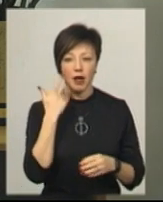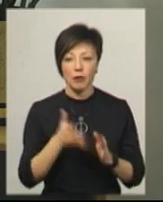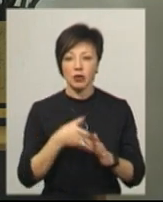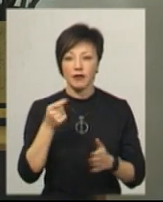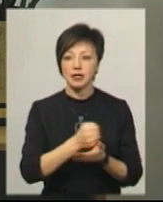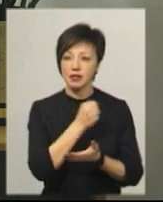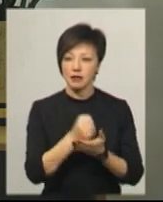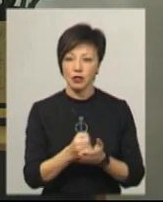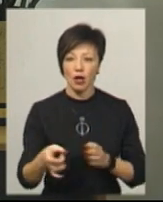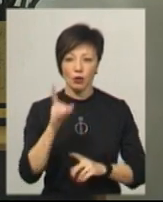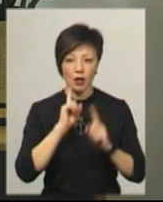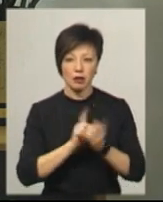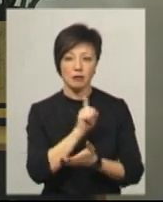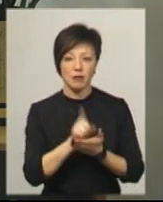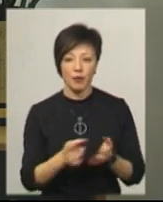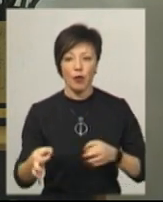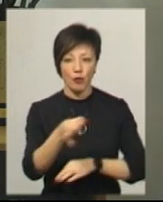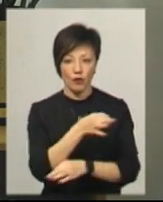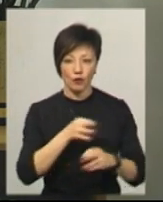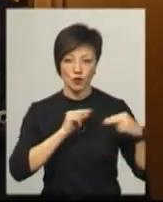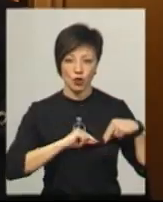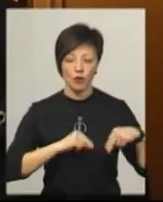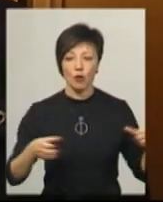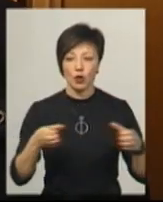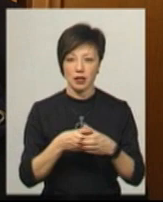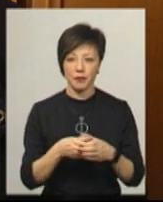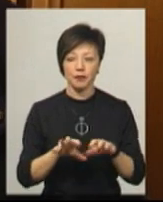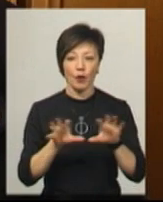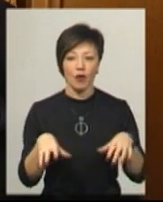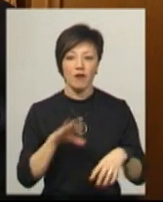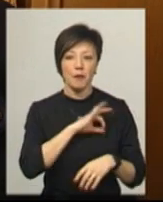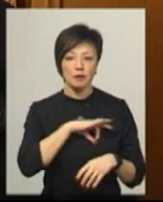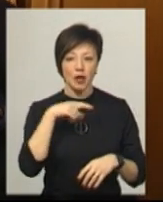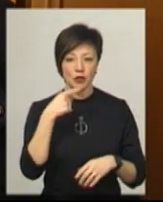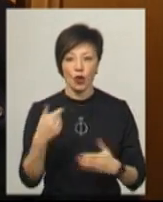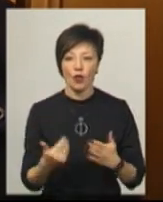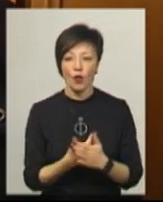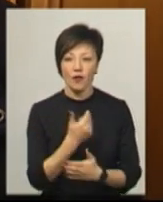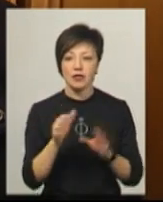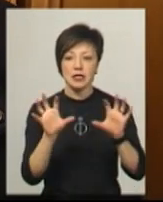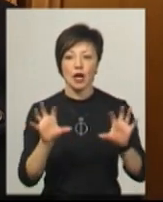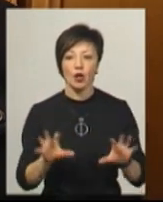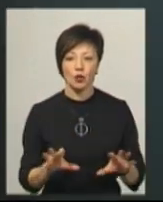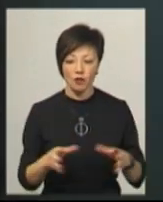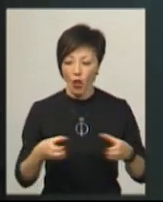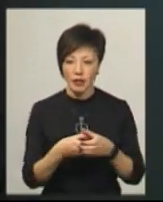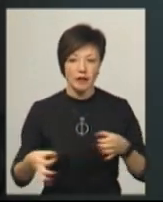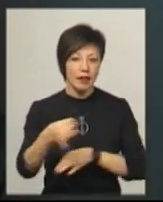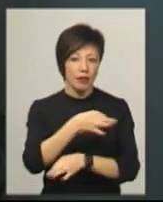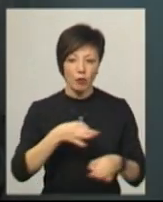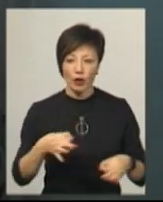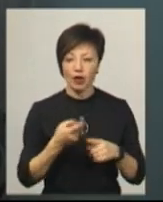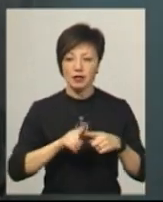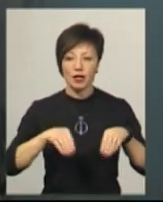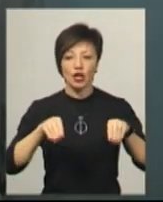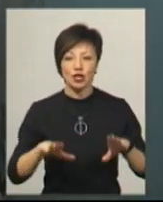затвердження районній ради, мали би обговорені бути в трудовому колективі. Голова профспілки каже, нову редакцію статуту в колективі не обговорювали. Тому своє